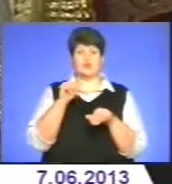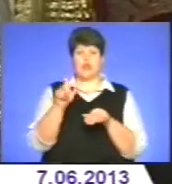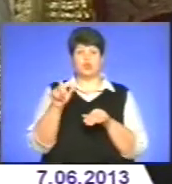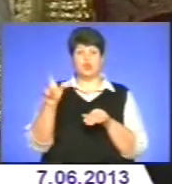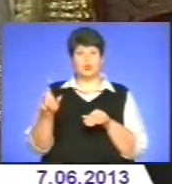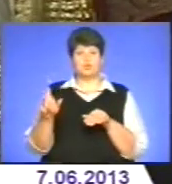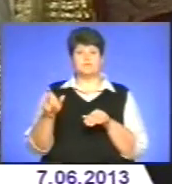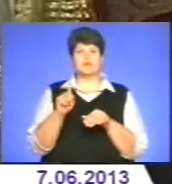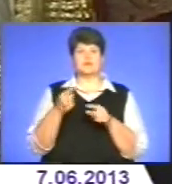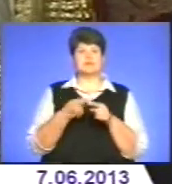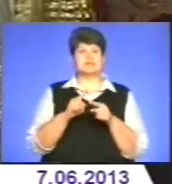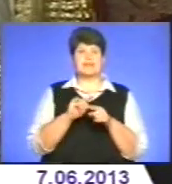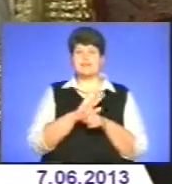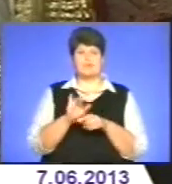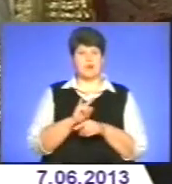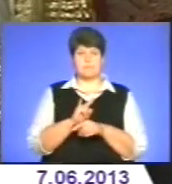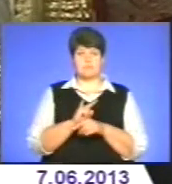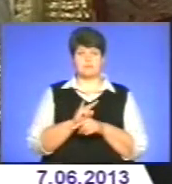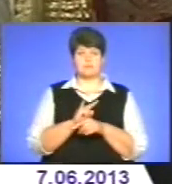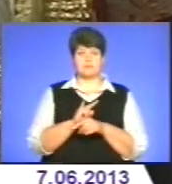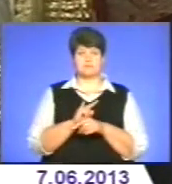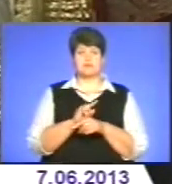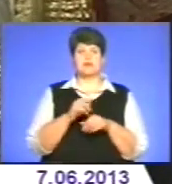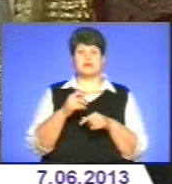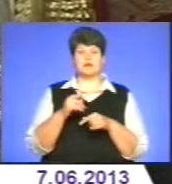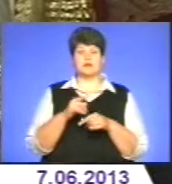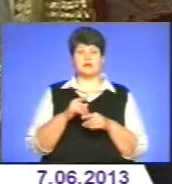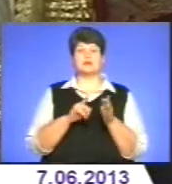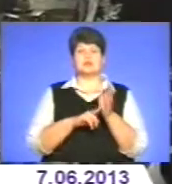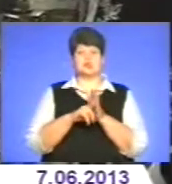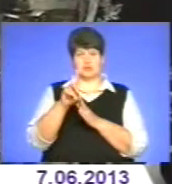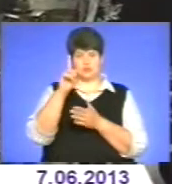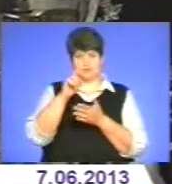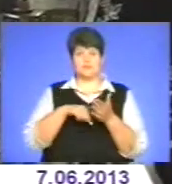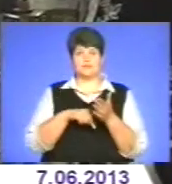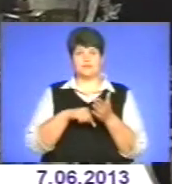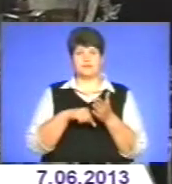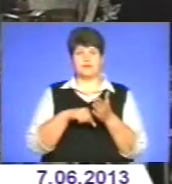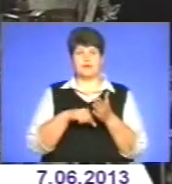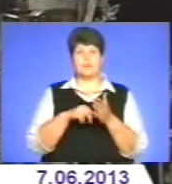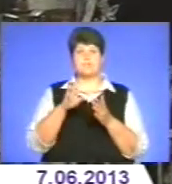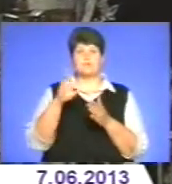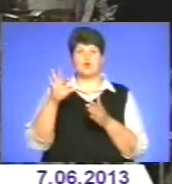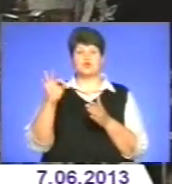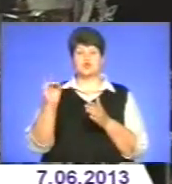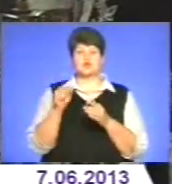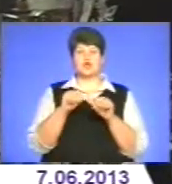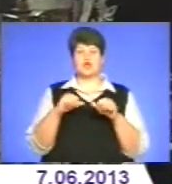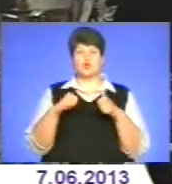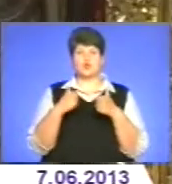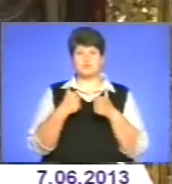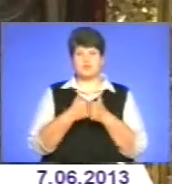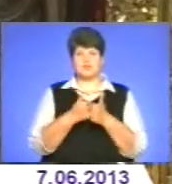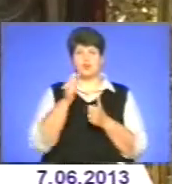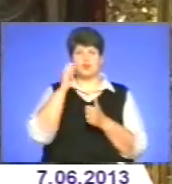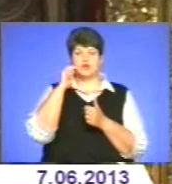що то не обман, то і починають поклонятися. Богословська комісія з канонізації святих Української